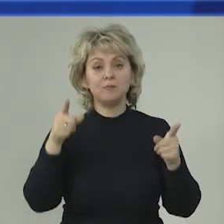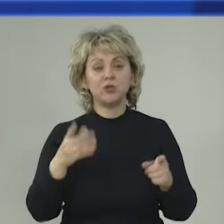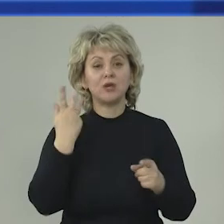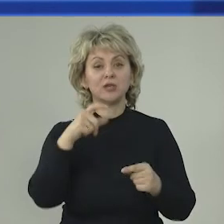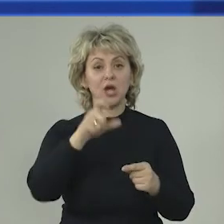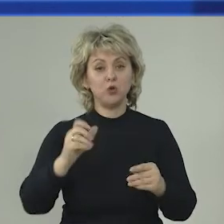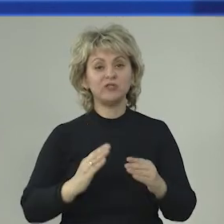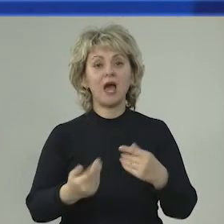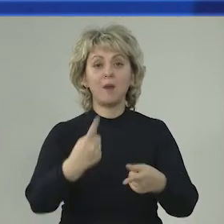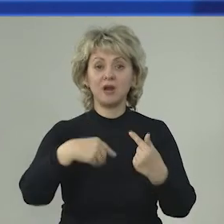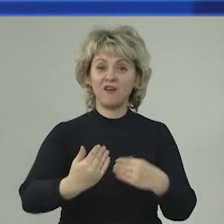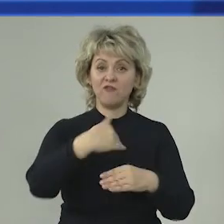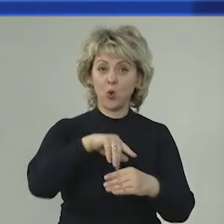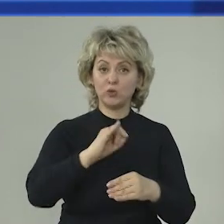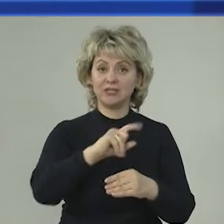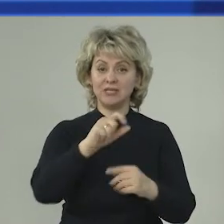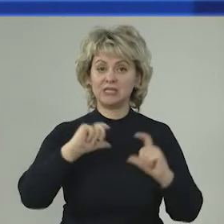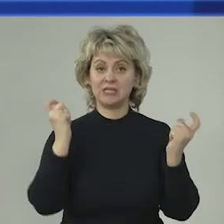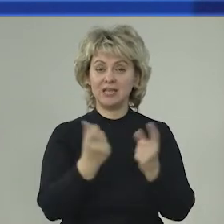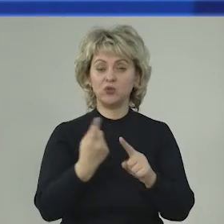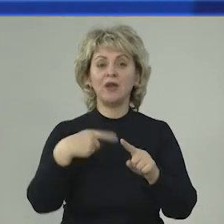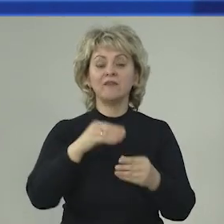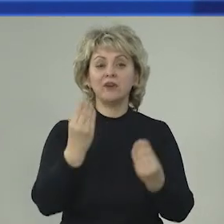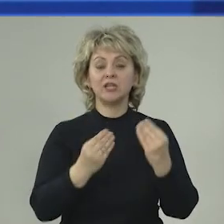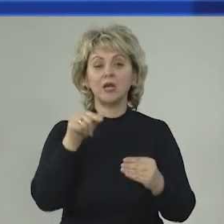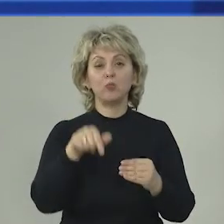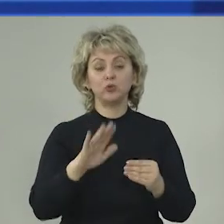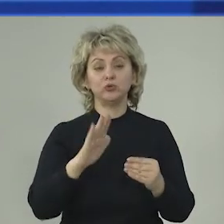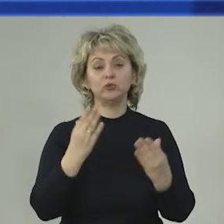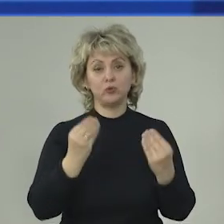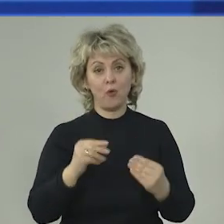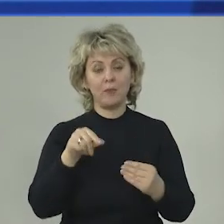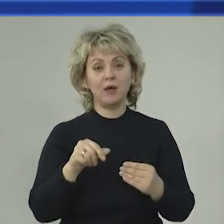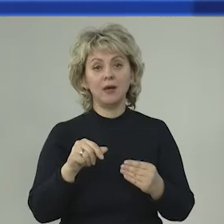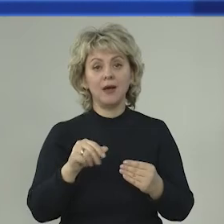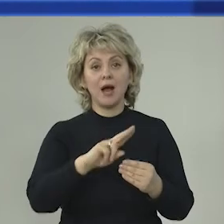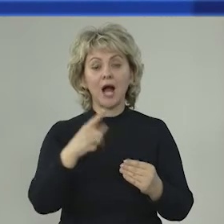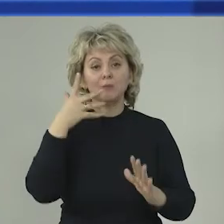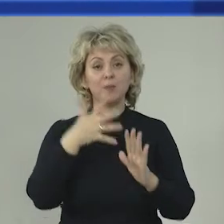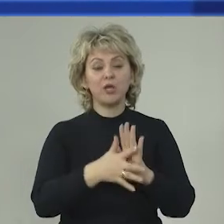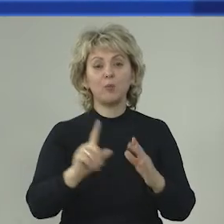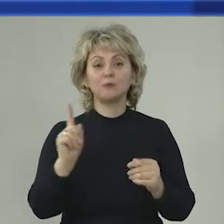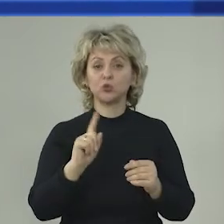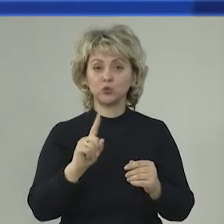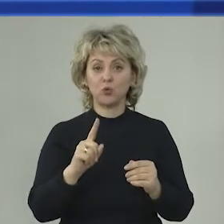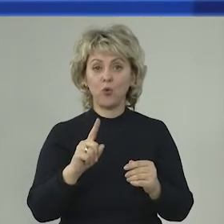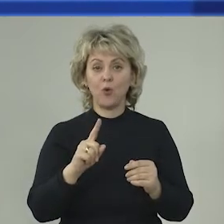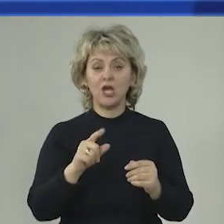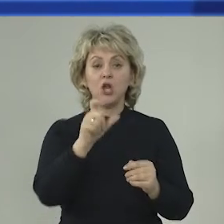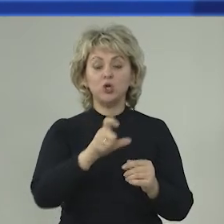период, когда люди выходят из стадиона. Этот матч будет днем. Как мы понимаем, что